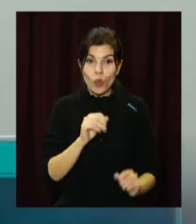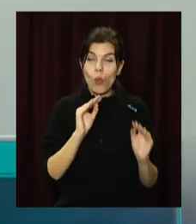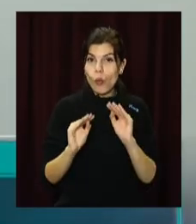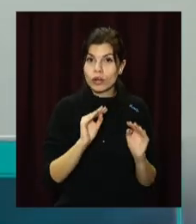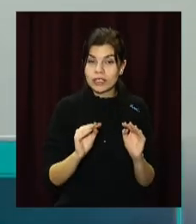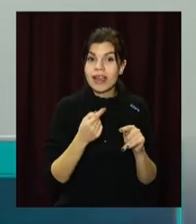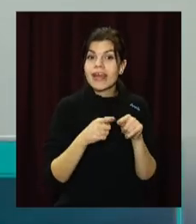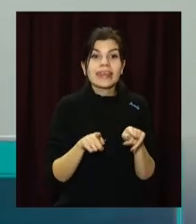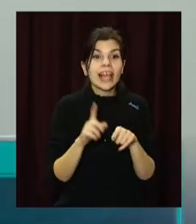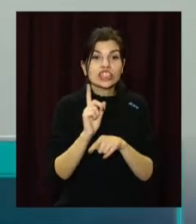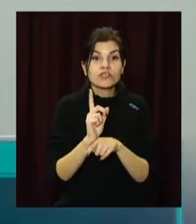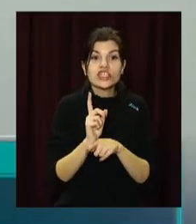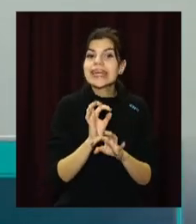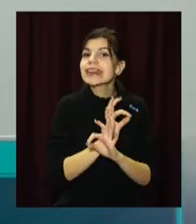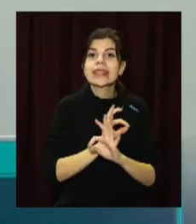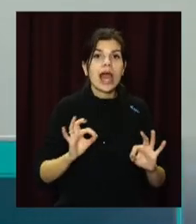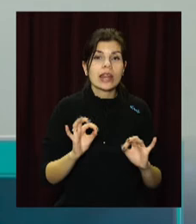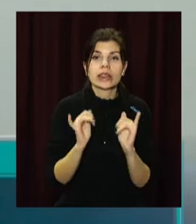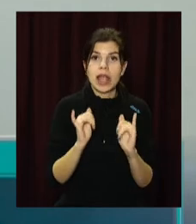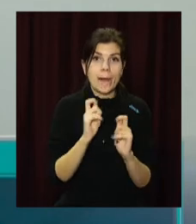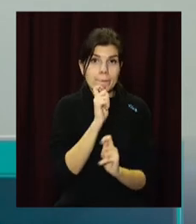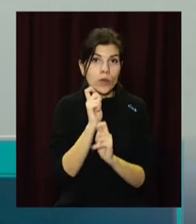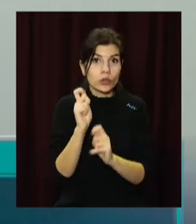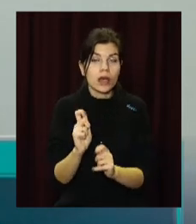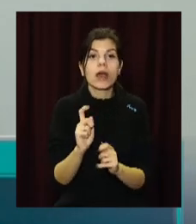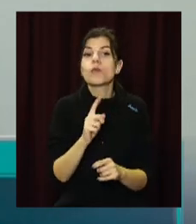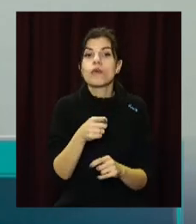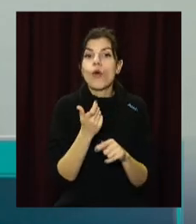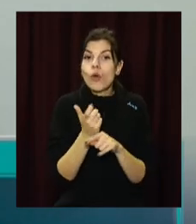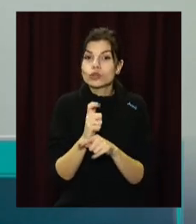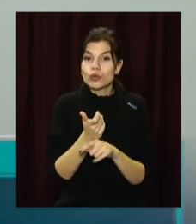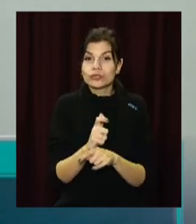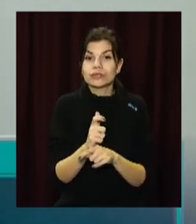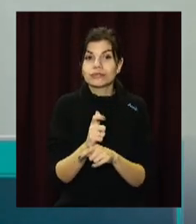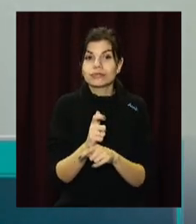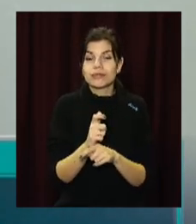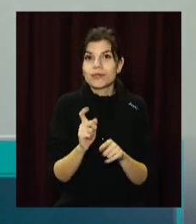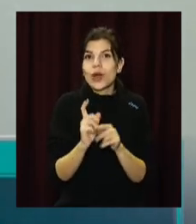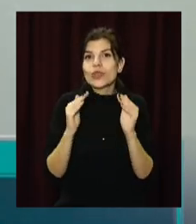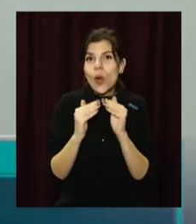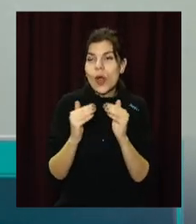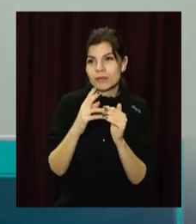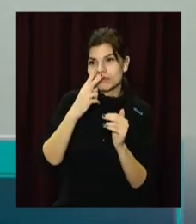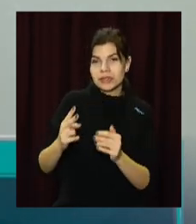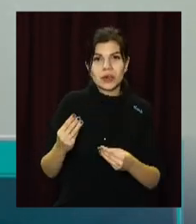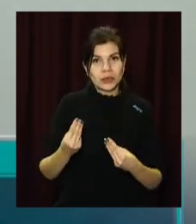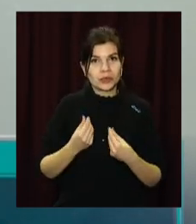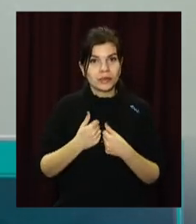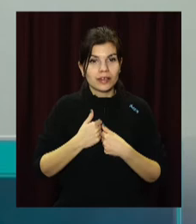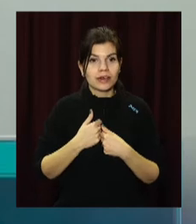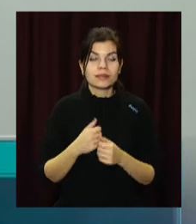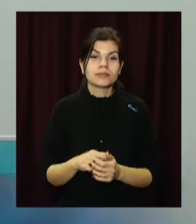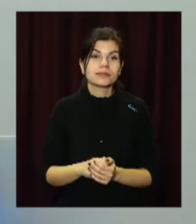свічка ідеальна для подарунок, так як вона дуже-очень домашня і уютна. При